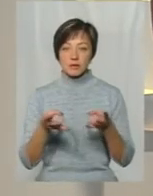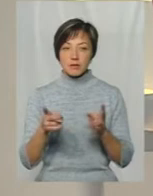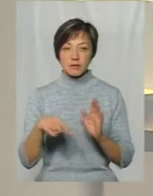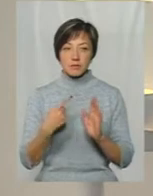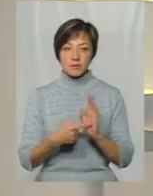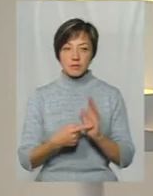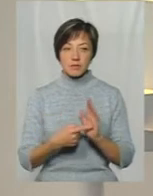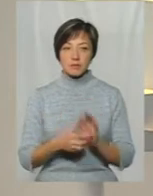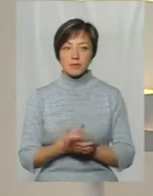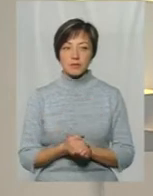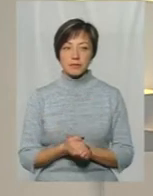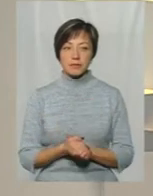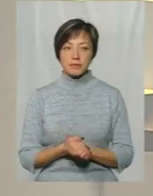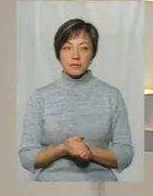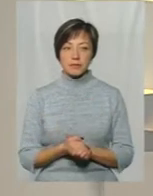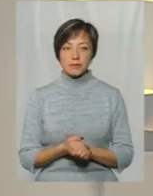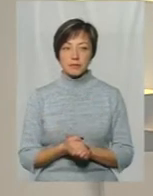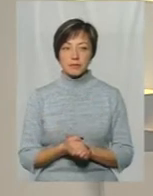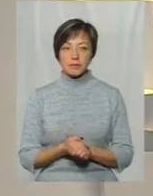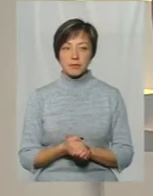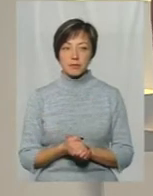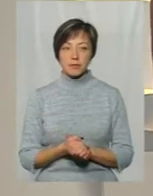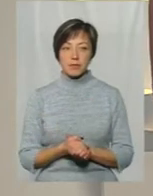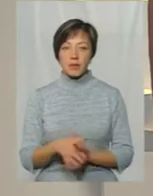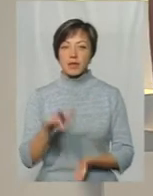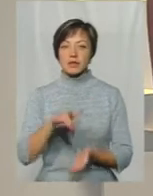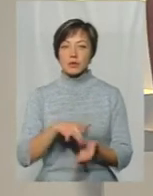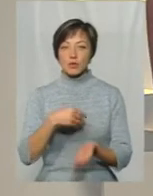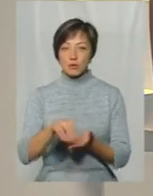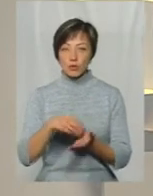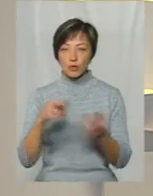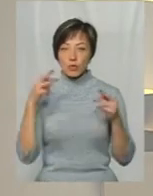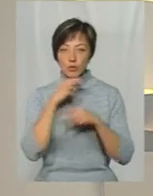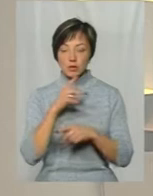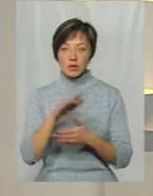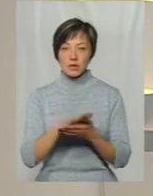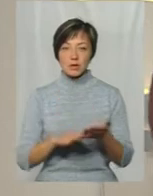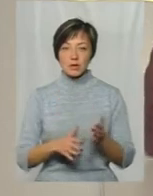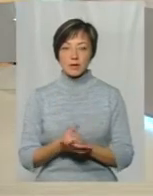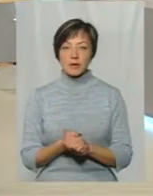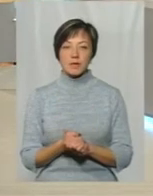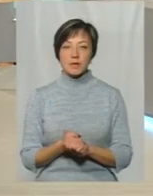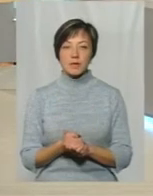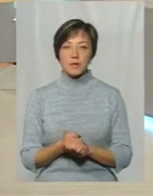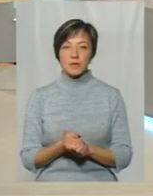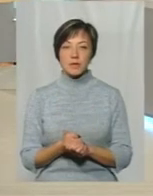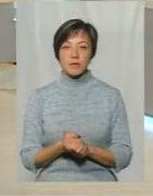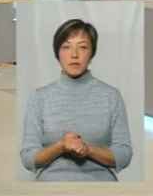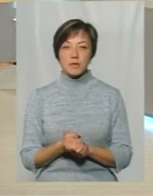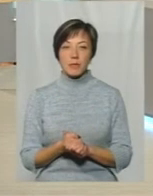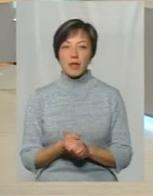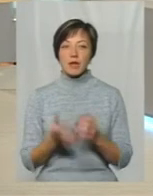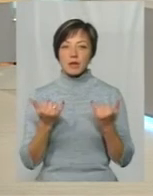відповісти А будь ласка, я тільки почую відповідь стосовно централізованого закупки отрути Ні, ні Наразі